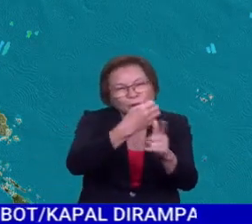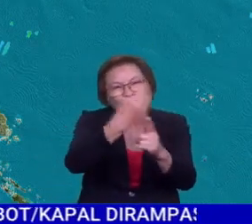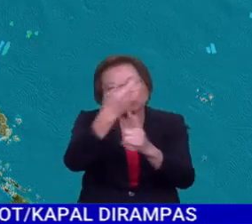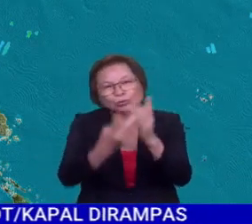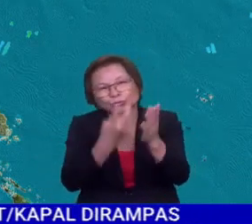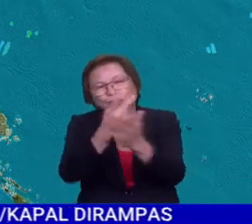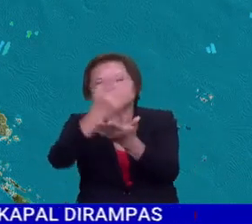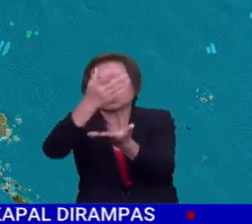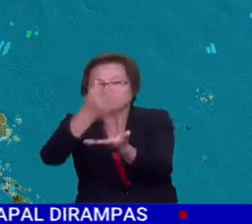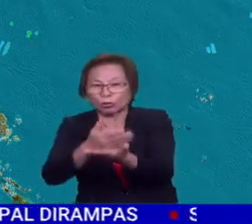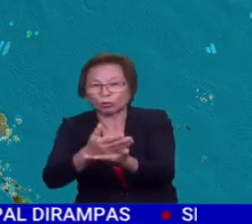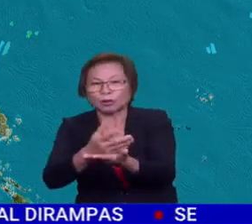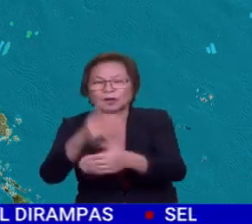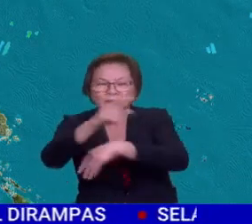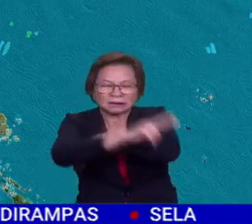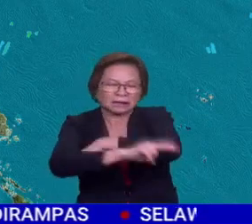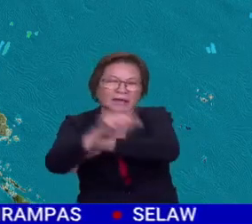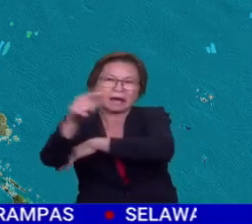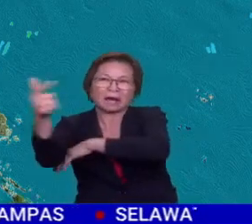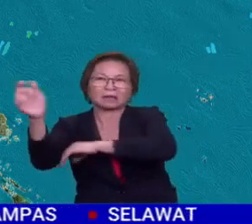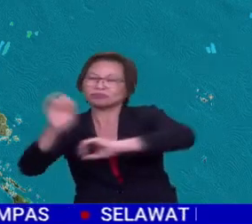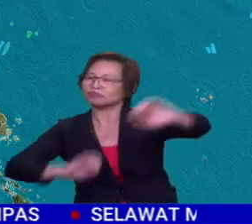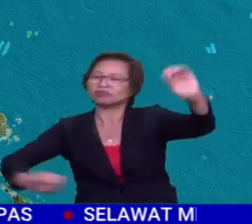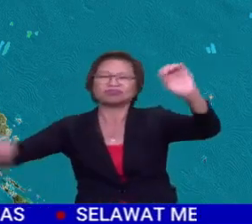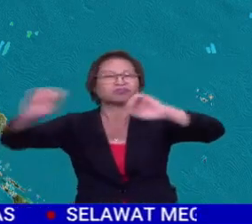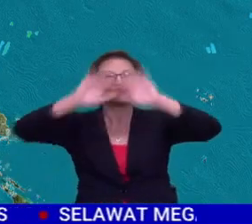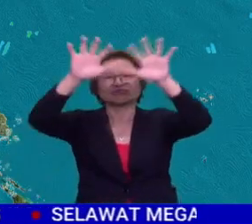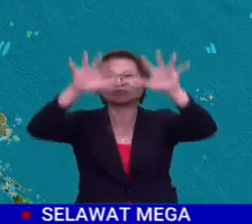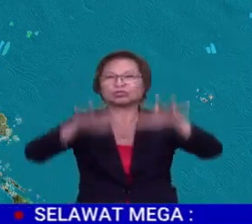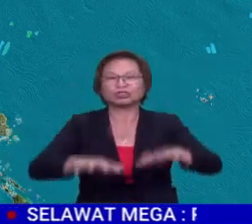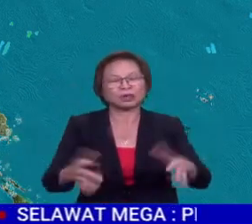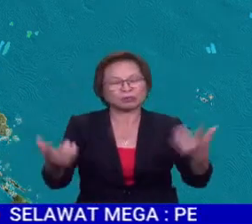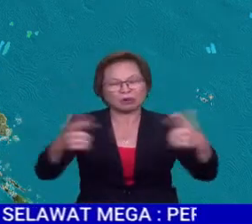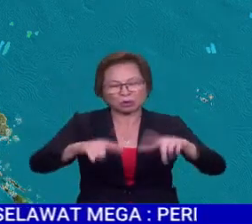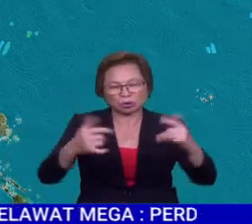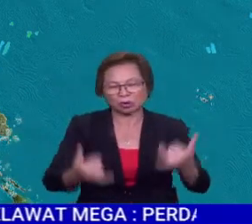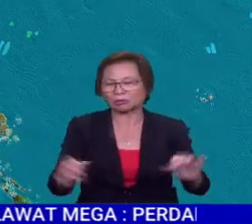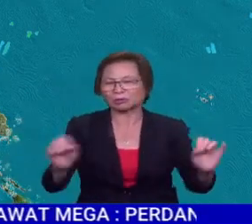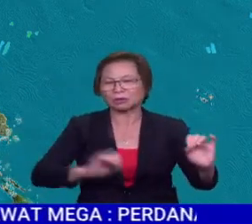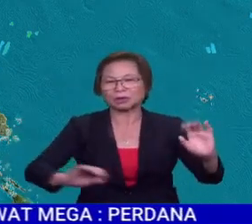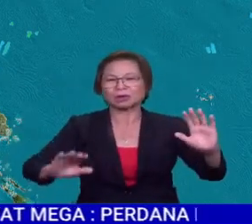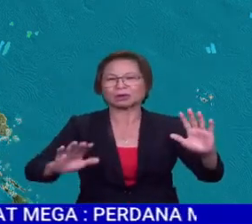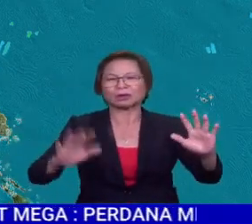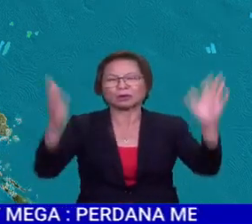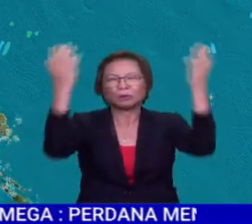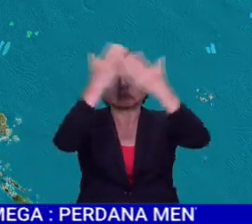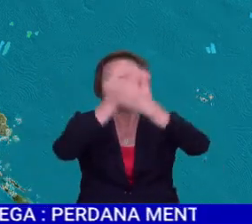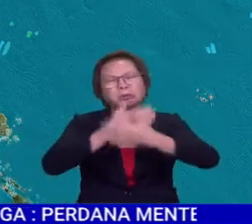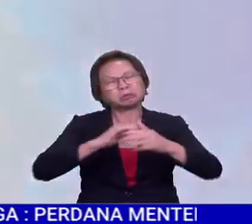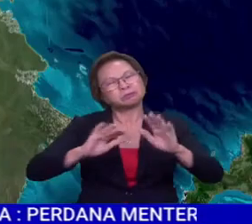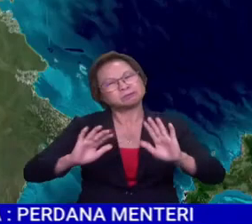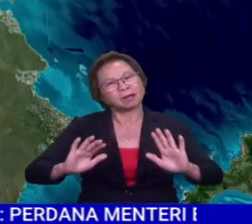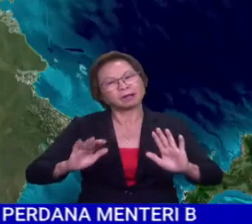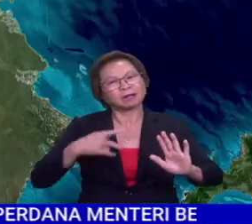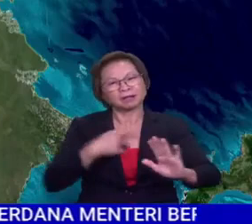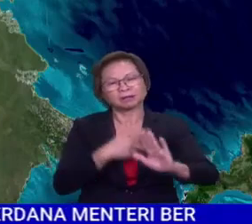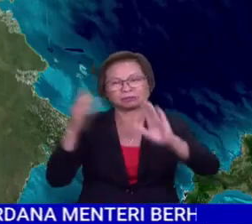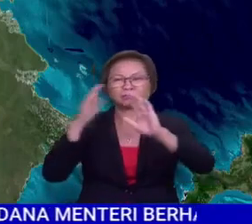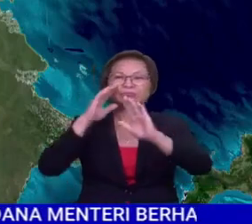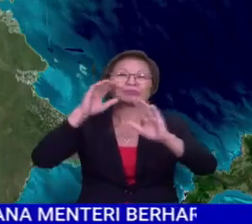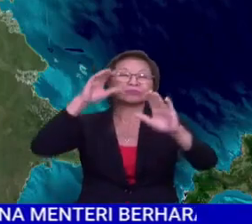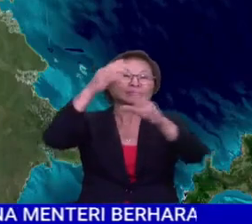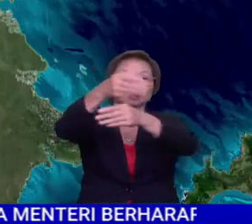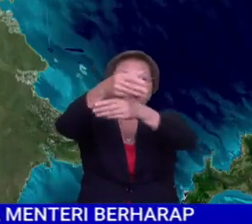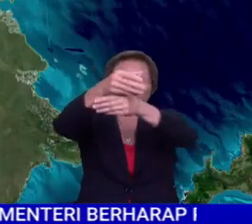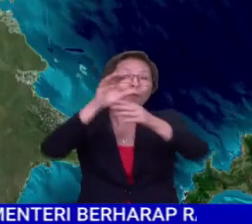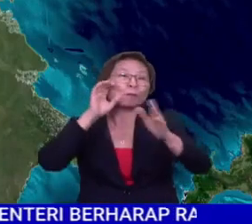kedua jam sahaja. Di negeri-negeri lain, buat masa kini, tiada hujan yang berlaku pada kini lebih kepada dalam keadaan mendung sahaja. Baik, kita akan beralih ke Paparaga